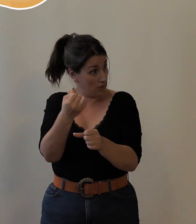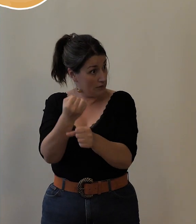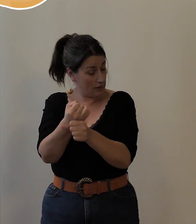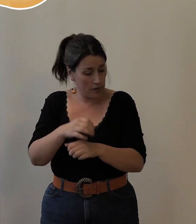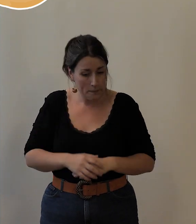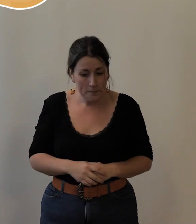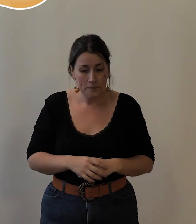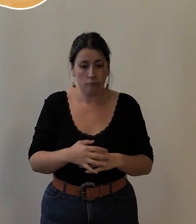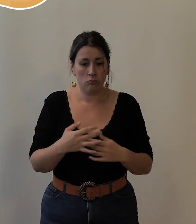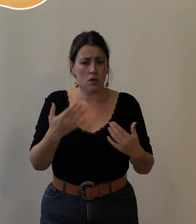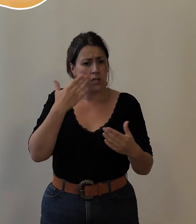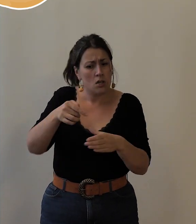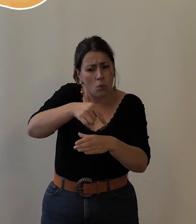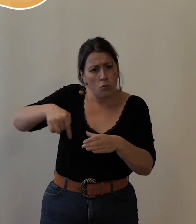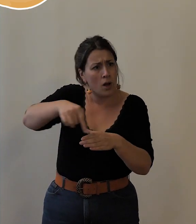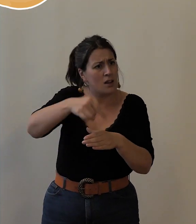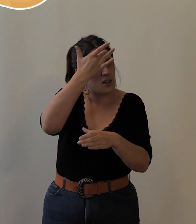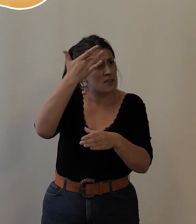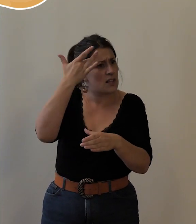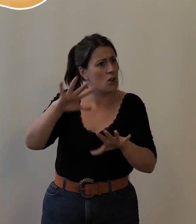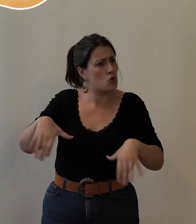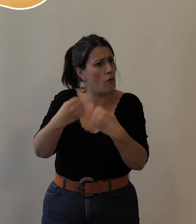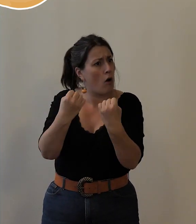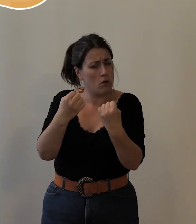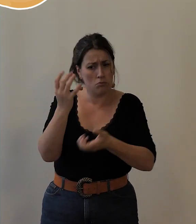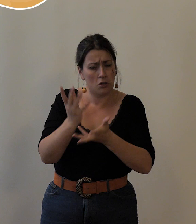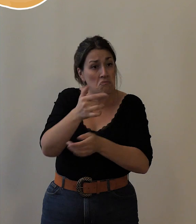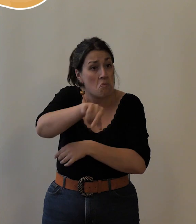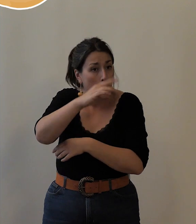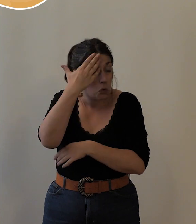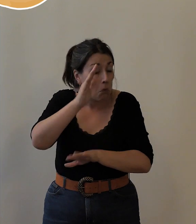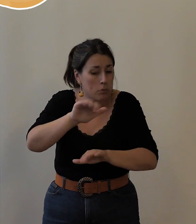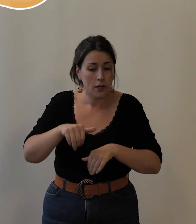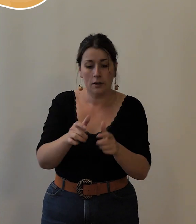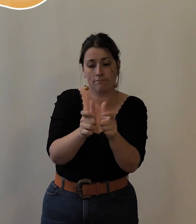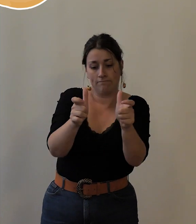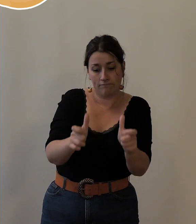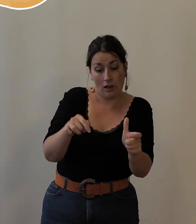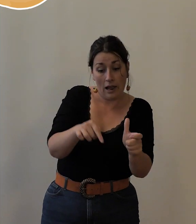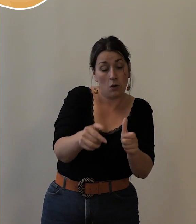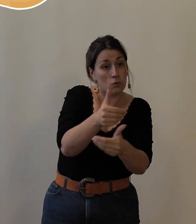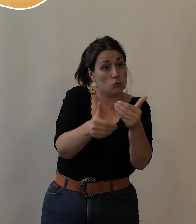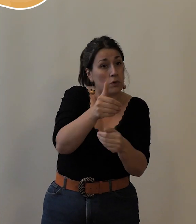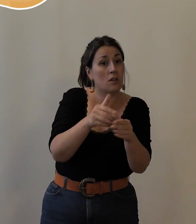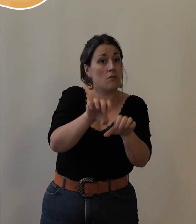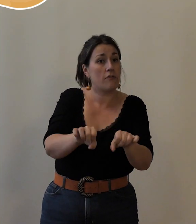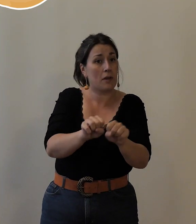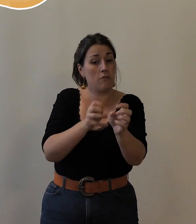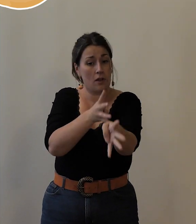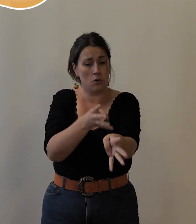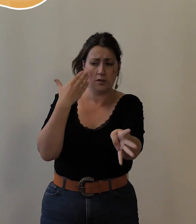de l'Uropoint Saint-Sauveur, pour ce que vous connaissez. On a Sifac, qui est le constructeur de vélos de la région. fait